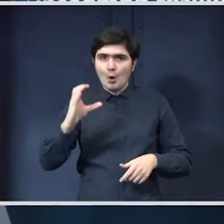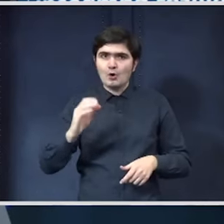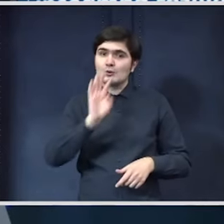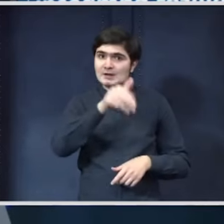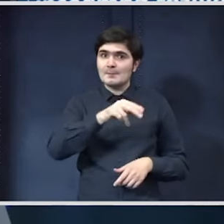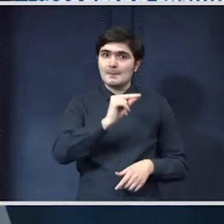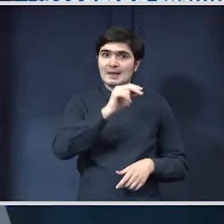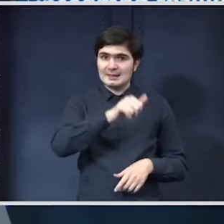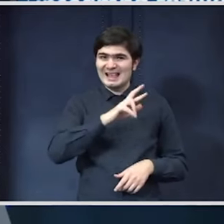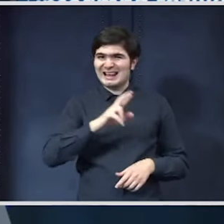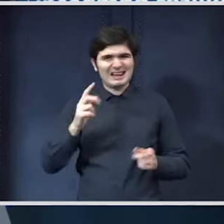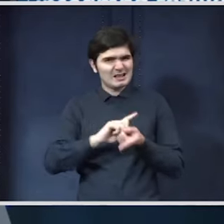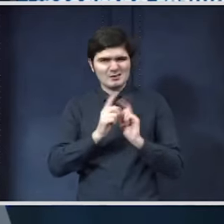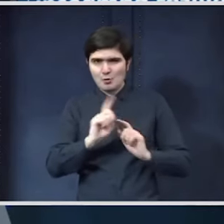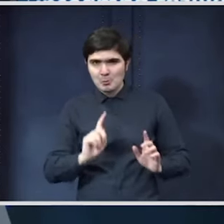PNRR sau nu?